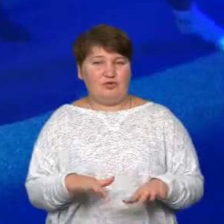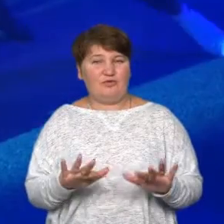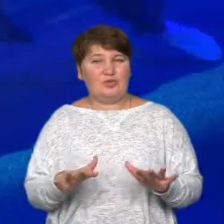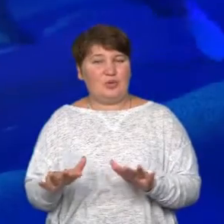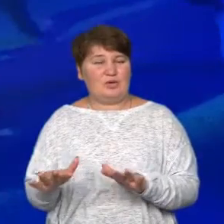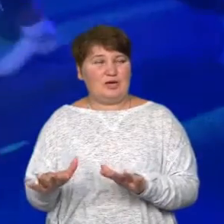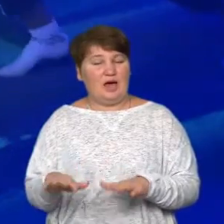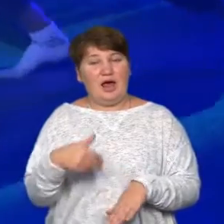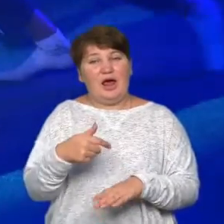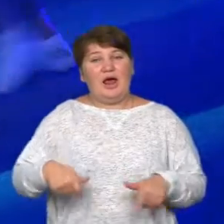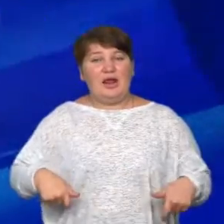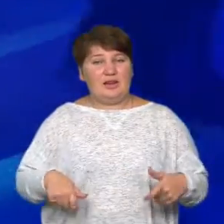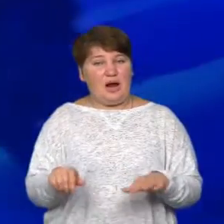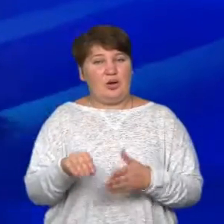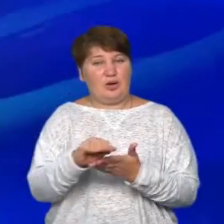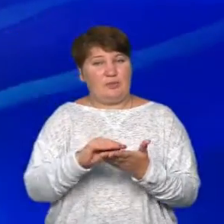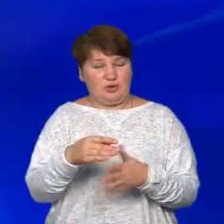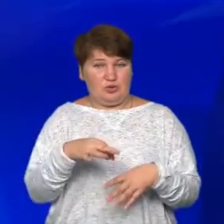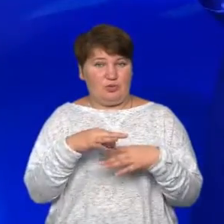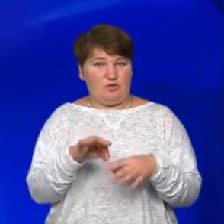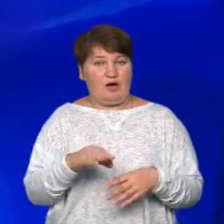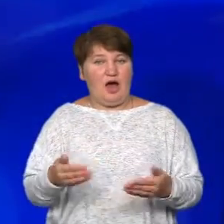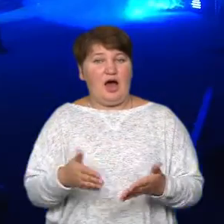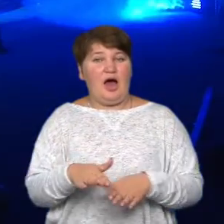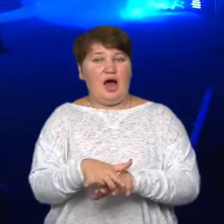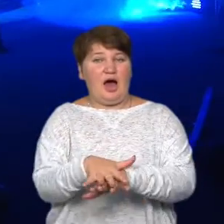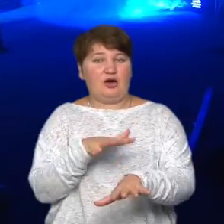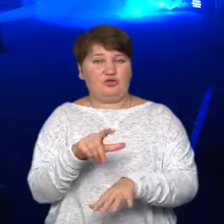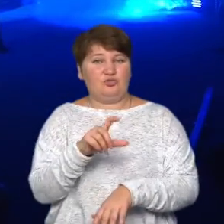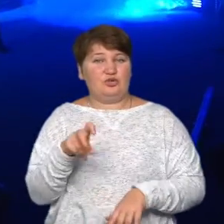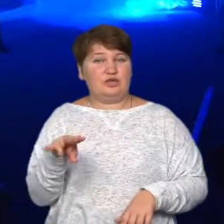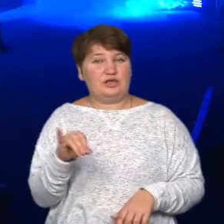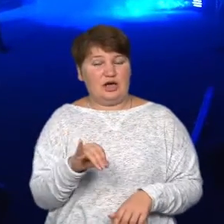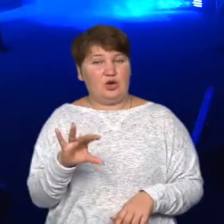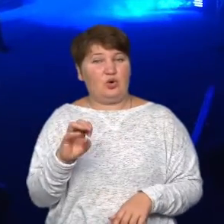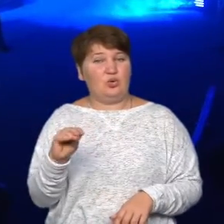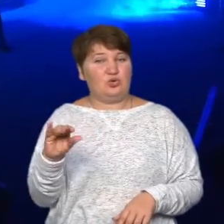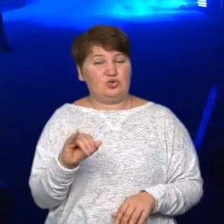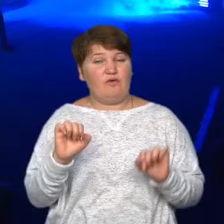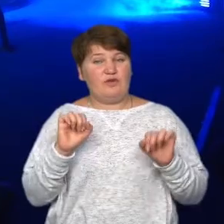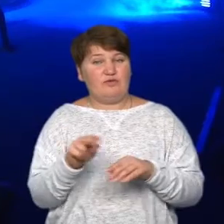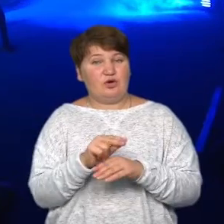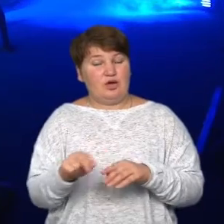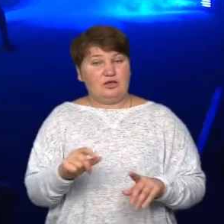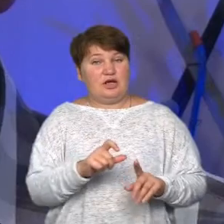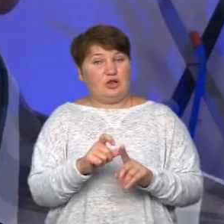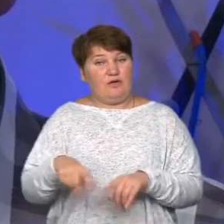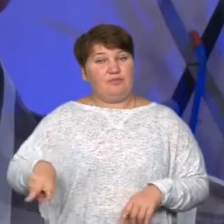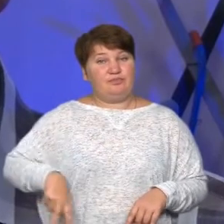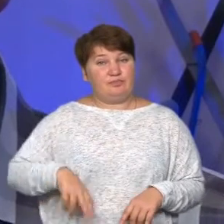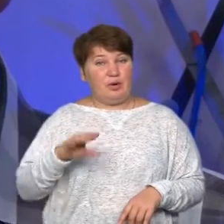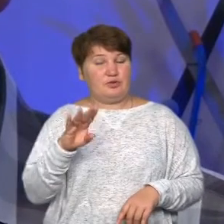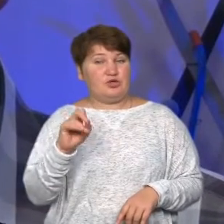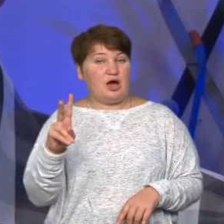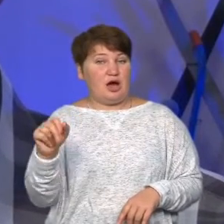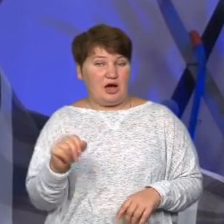Генеральну репетицію проводять у актовому залі коледжу фізвиховання. За словами директора коледжу Любомира Посічняка,